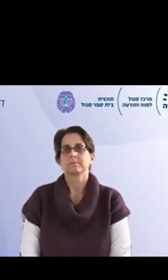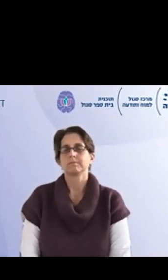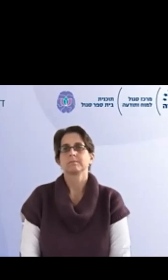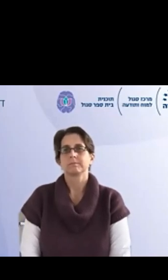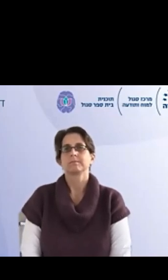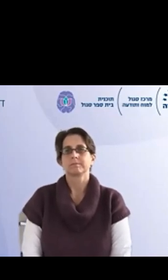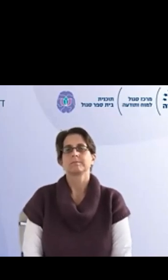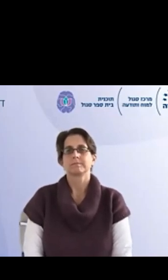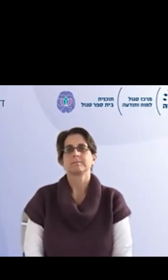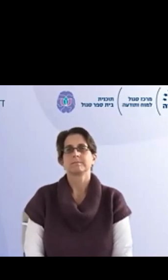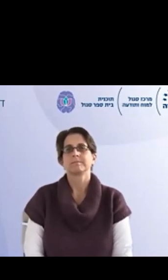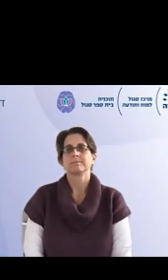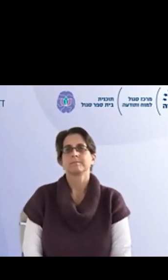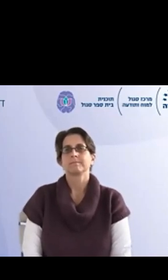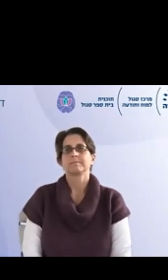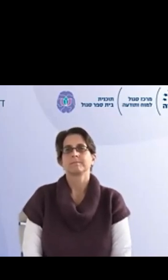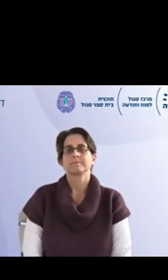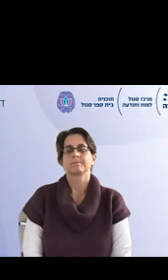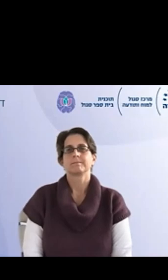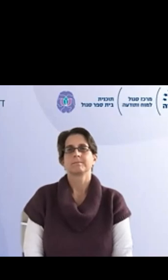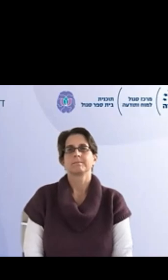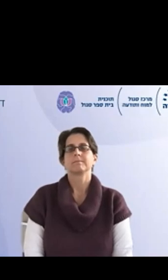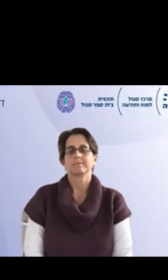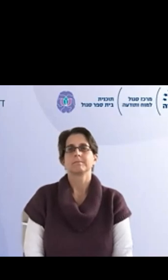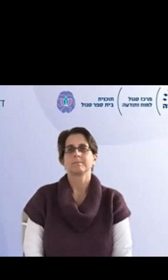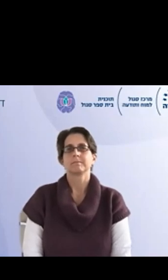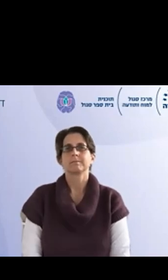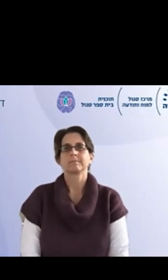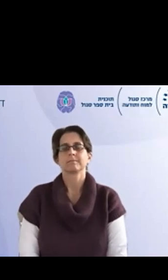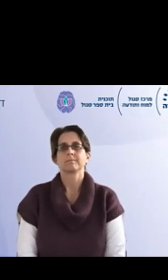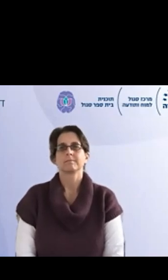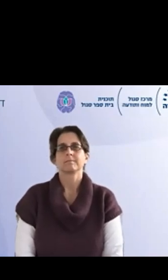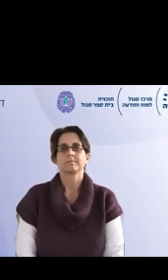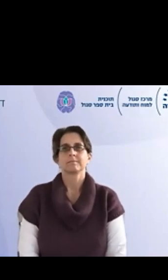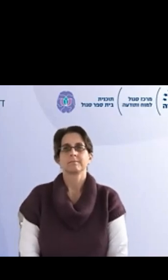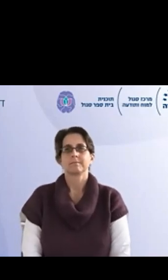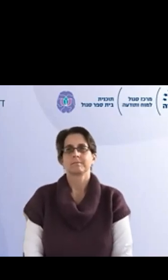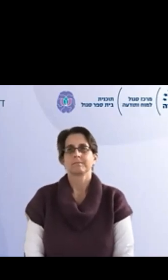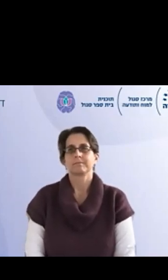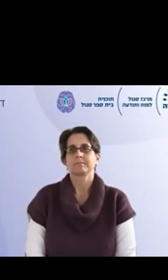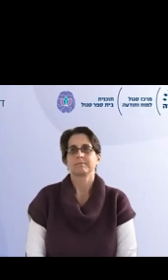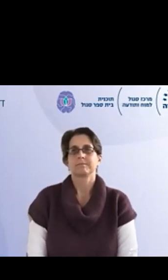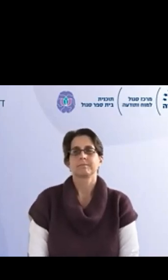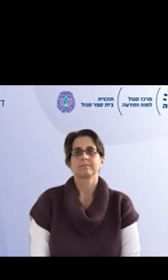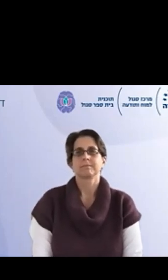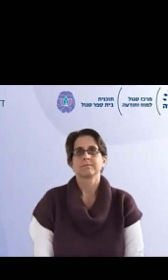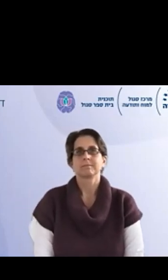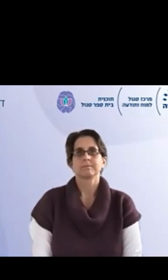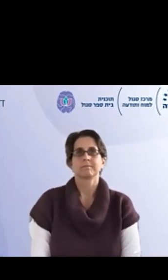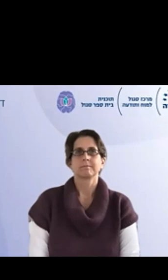אנחנו עושים במעגל ההקשבה מה היה לי קשה מה ועשינו איזה סיור מוחות כל אחד ככה סיפר על כל מיני